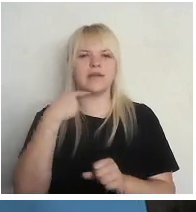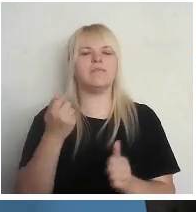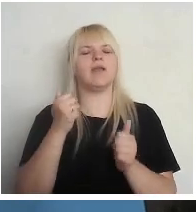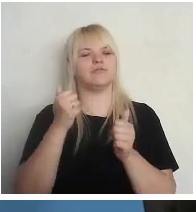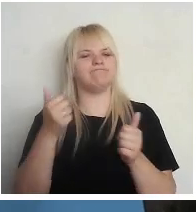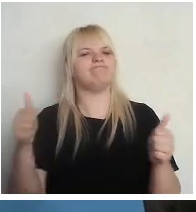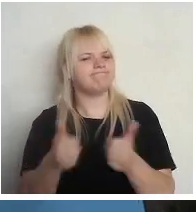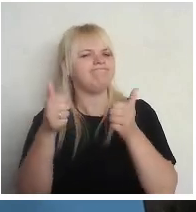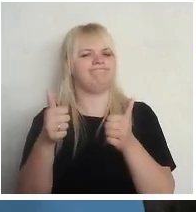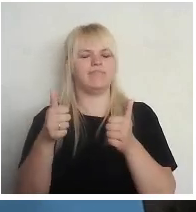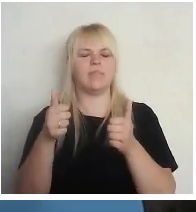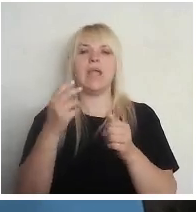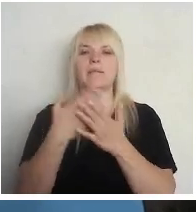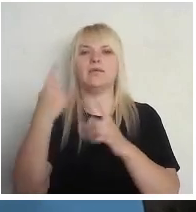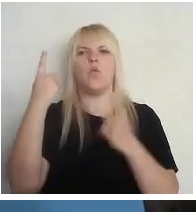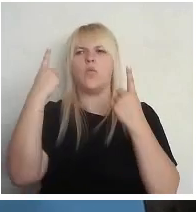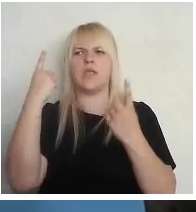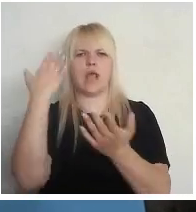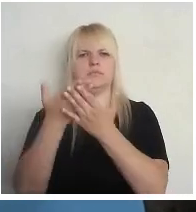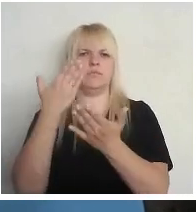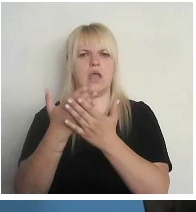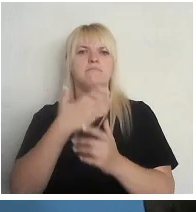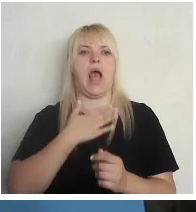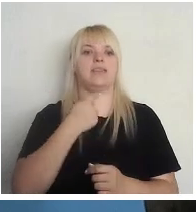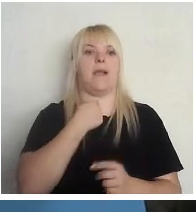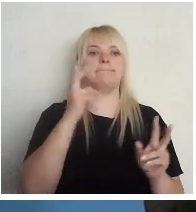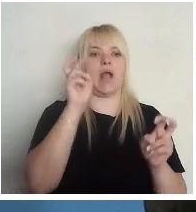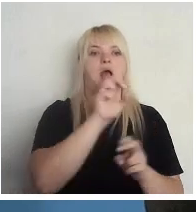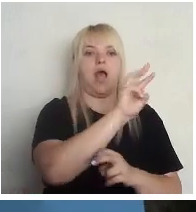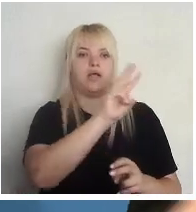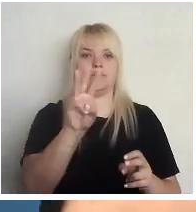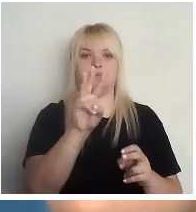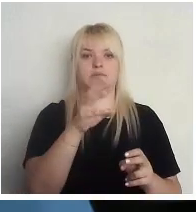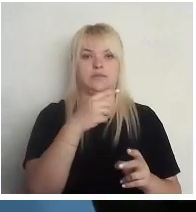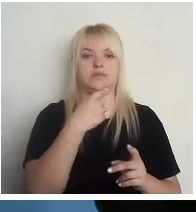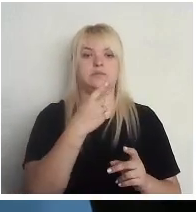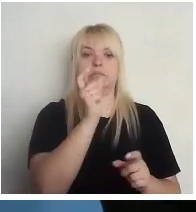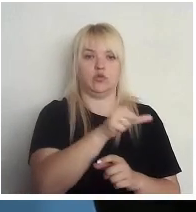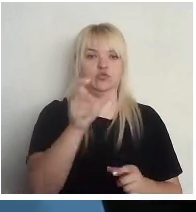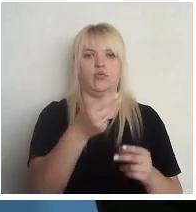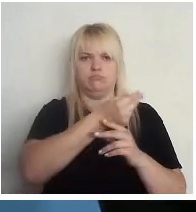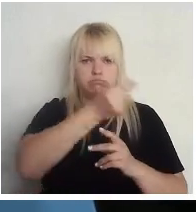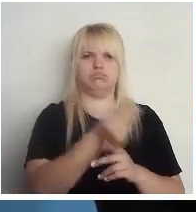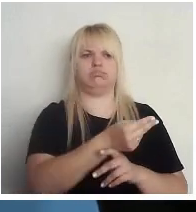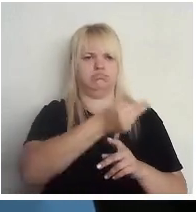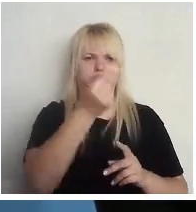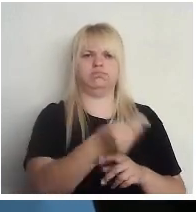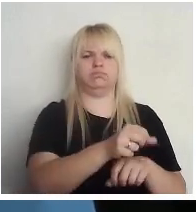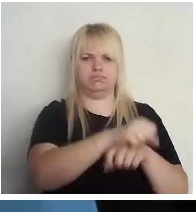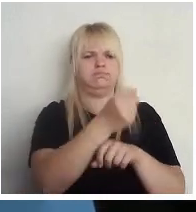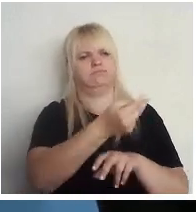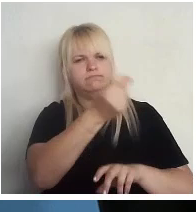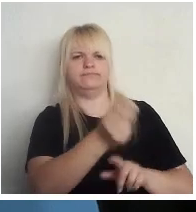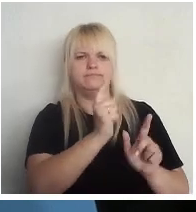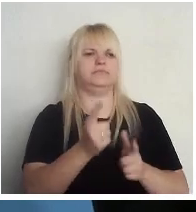piemērs mūsu unikālais pasaulē, piemērs par mana balss, kur pilsoņi parakstās un